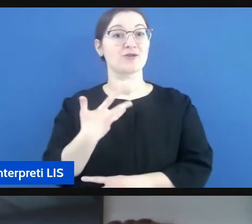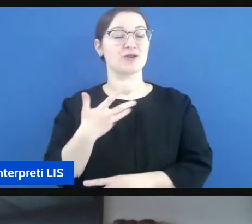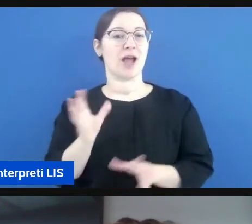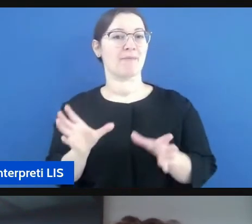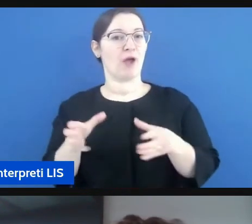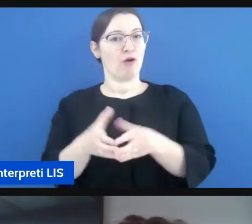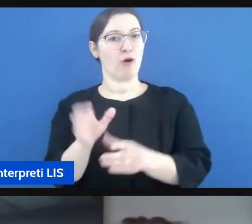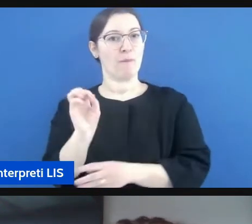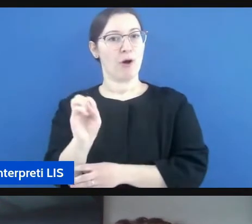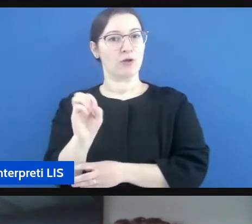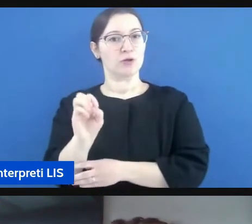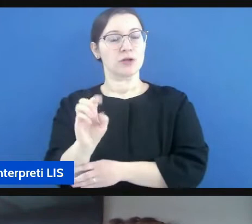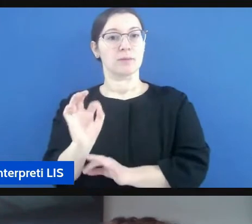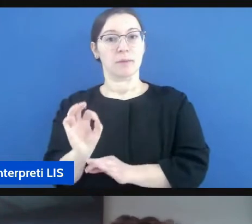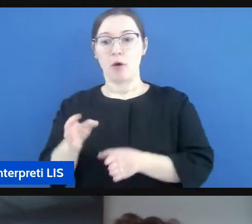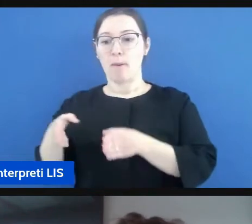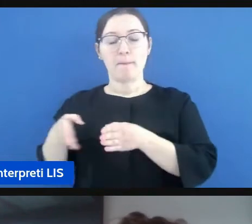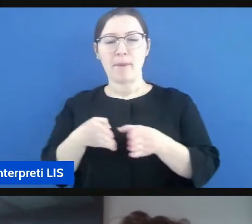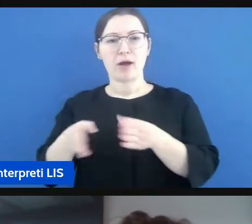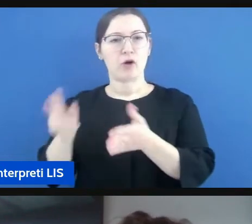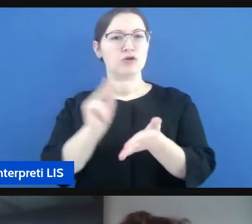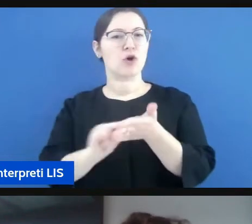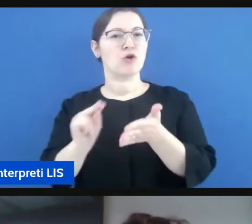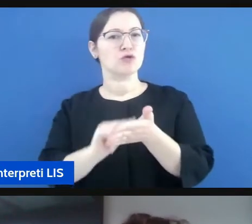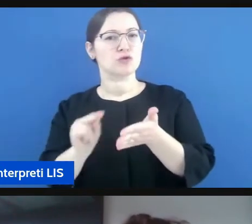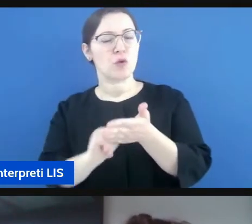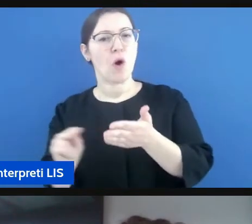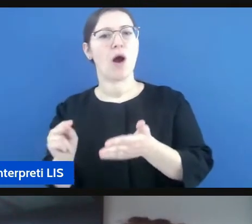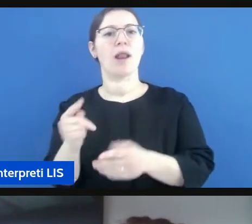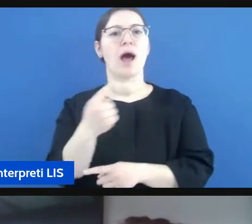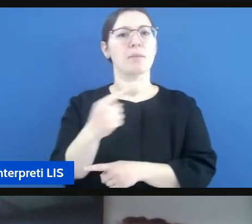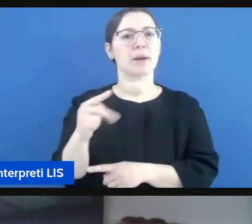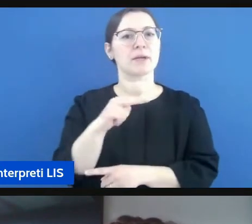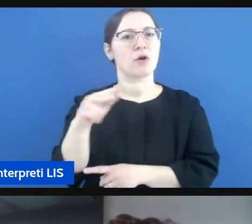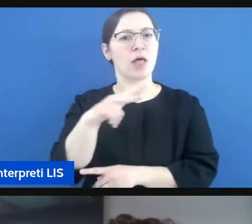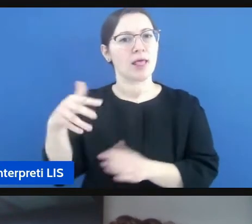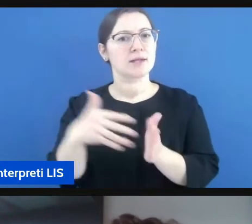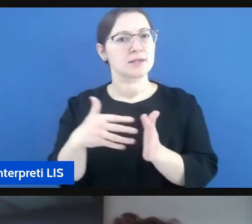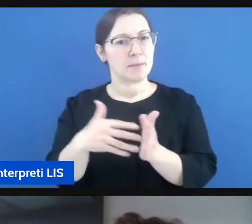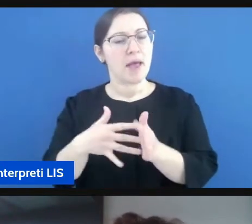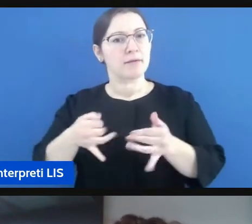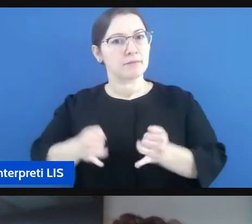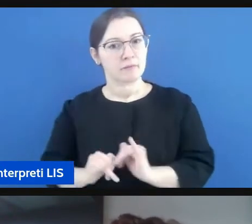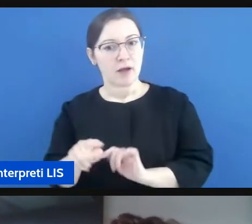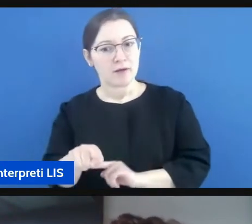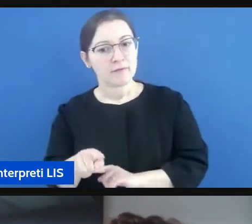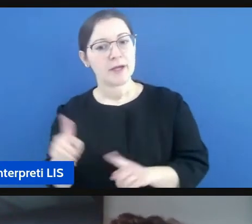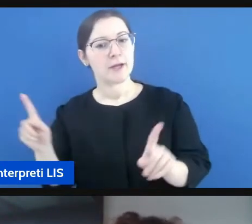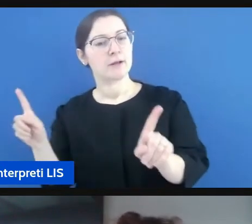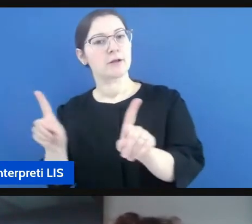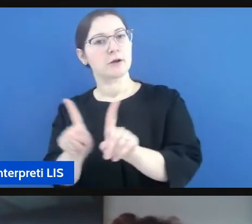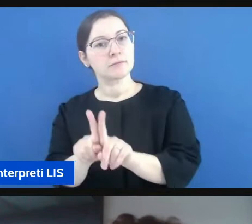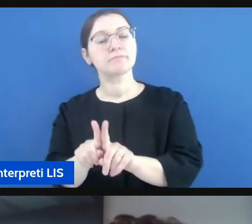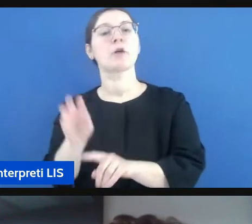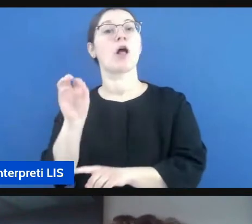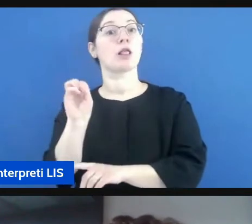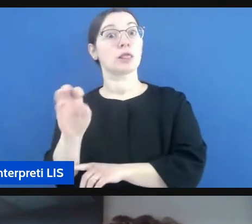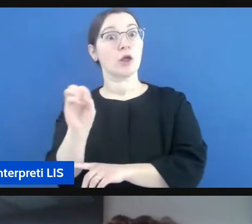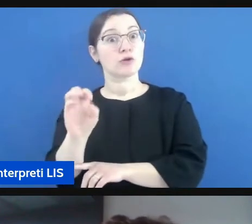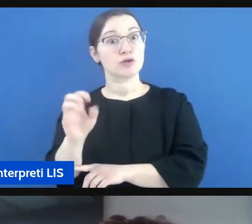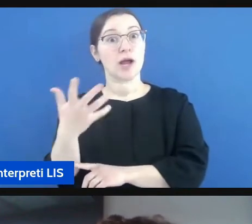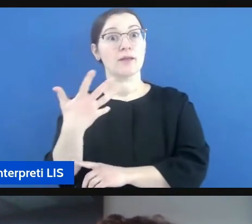tutto il percorso delle medie dalla prima alla seconda alla terza media dove i docenti con grande